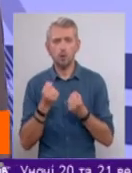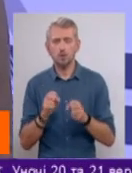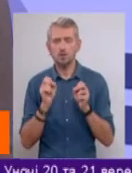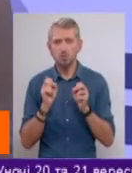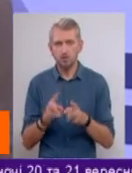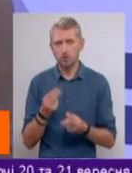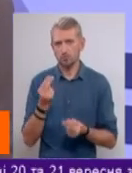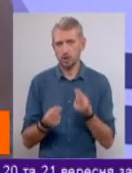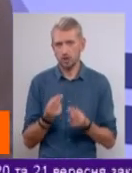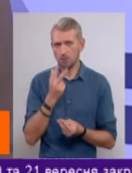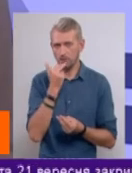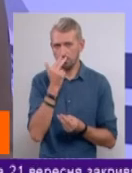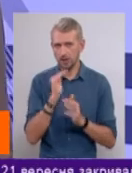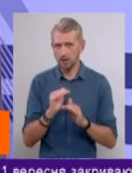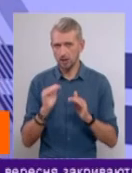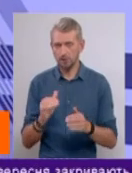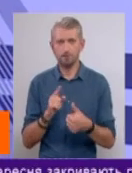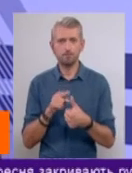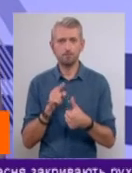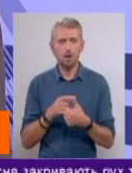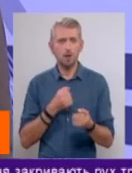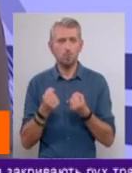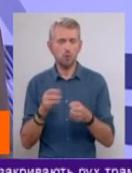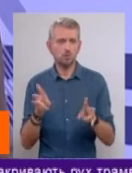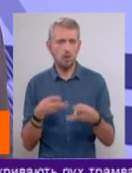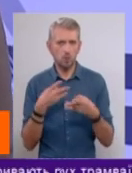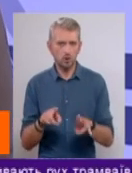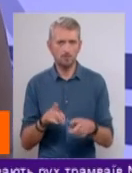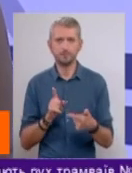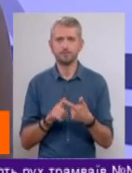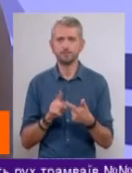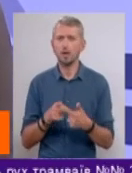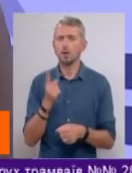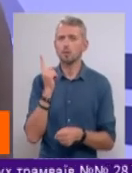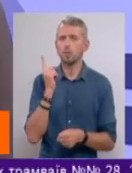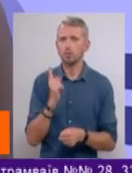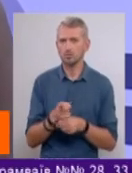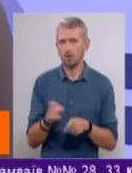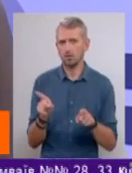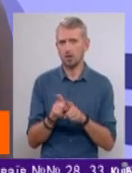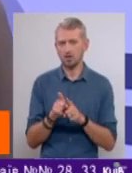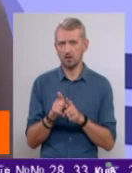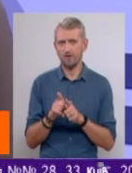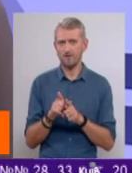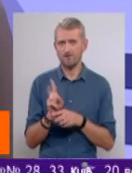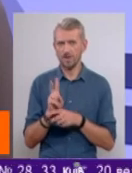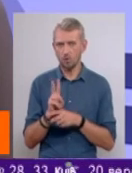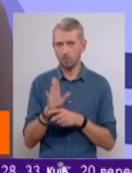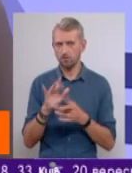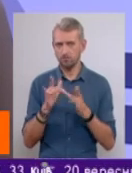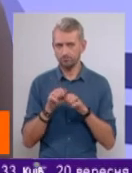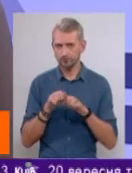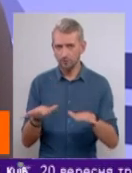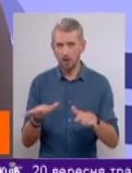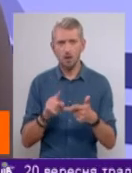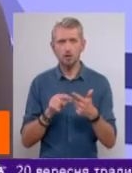небезпечними іграми підлітків? Перший варіант – боротися не потрібно. Другий варіант – забороняти таке відео в мережі. І третій варіант